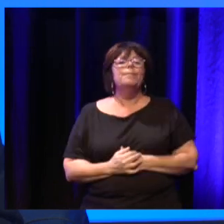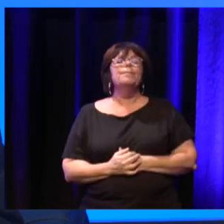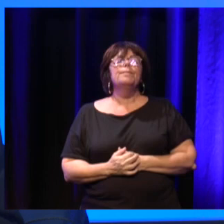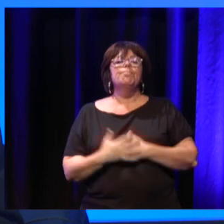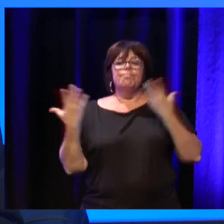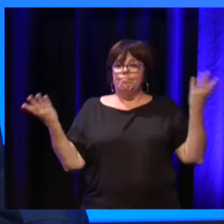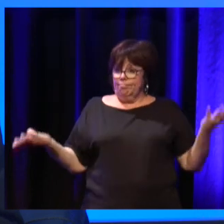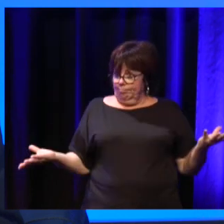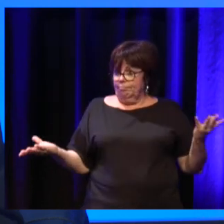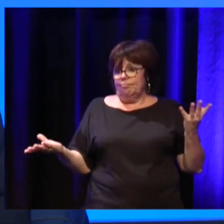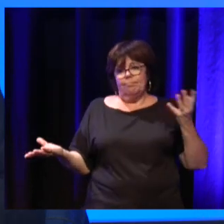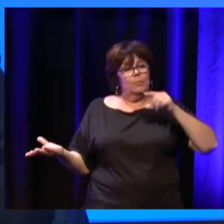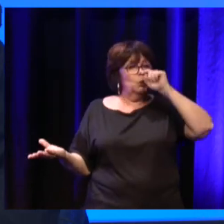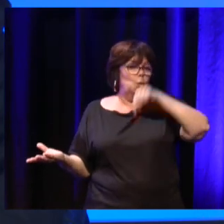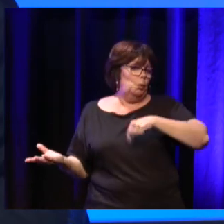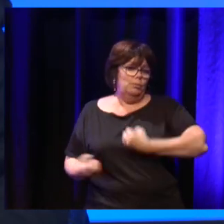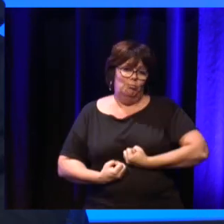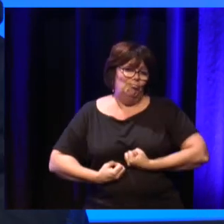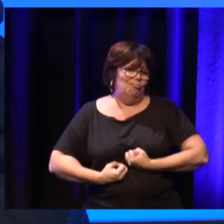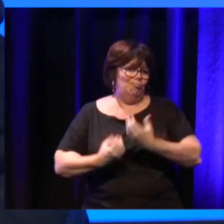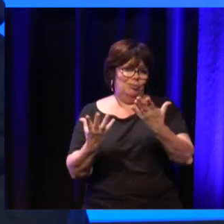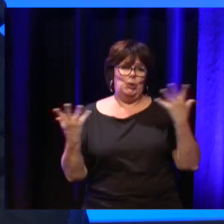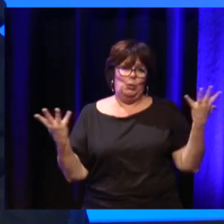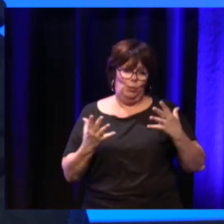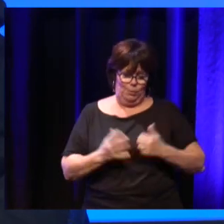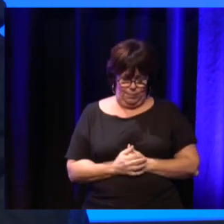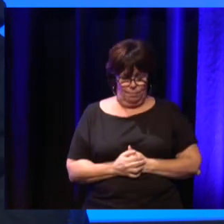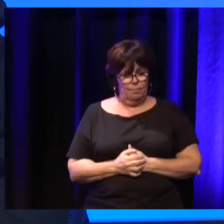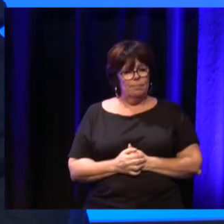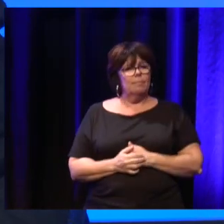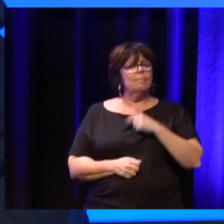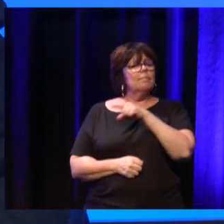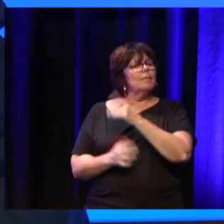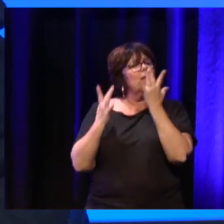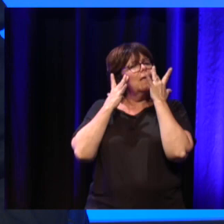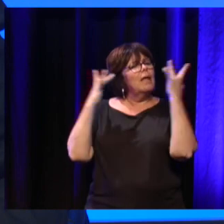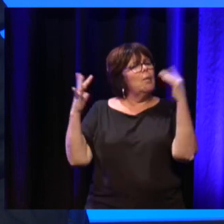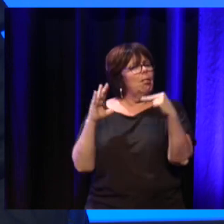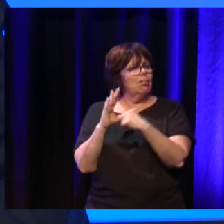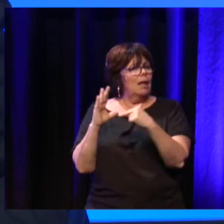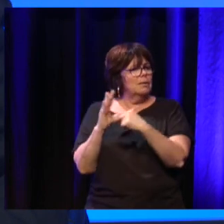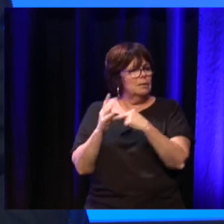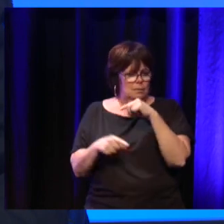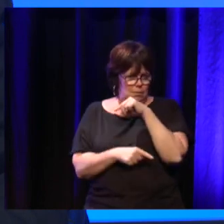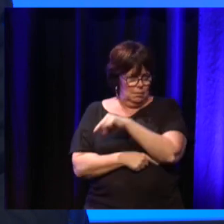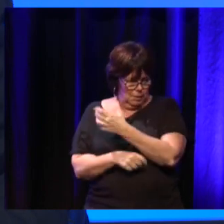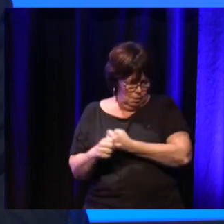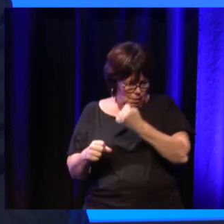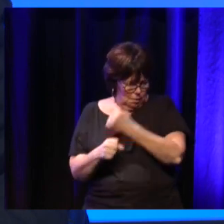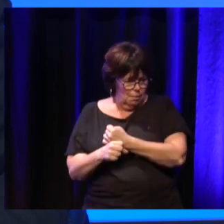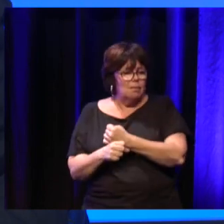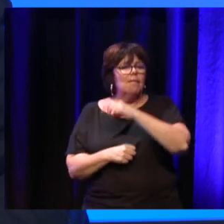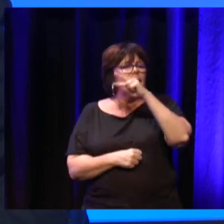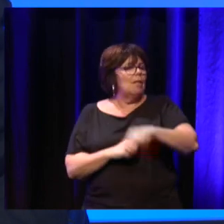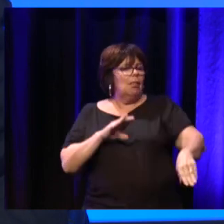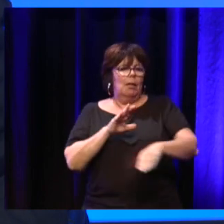a aussi fait depuis le lancement de cette expérimentation, c'est que notre obsession était double.